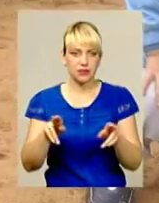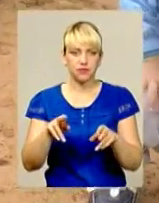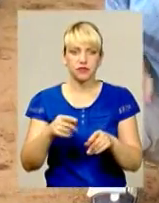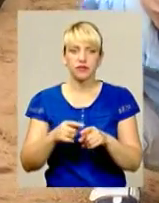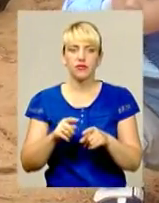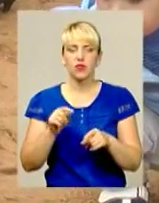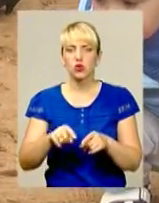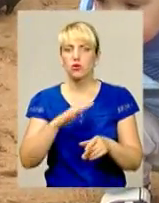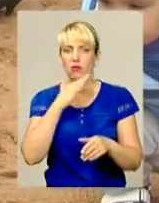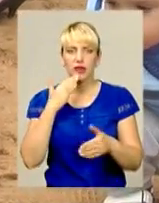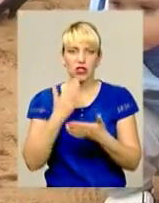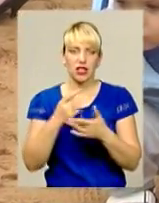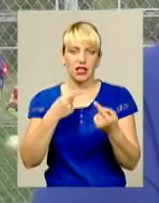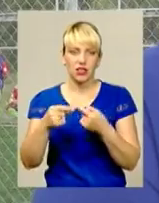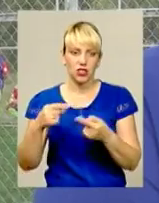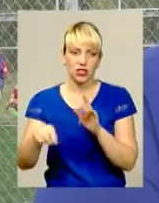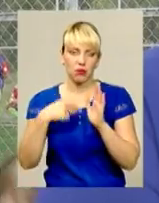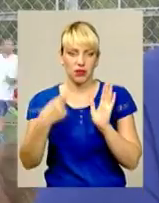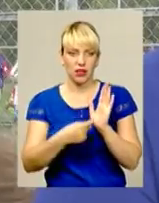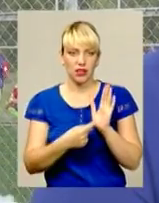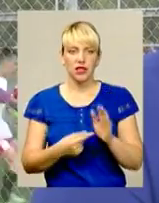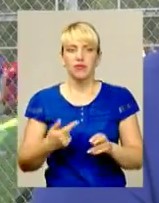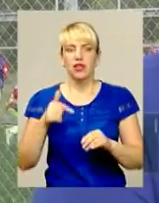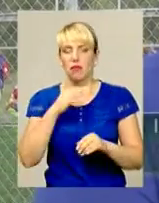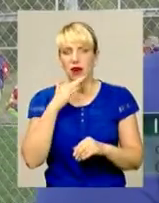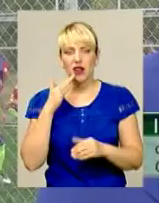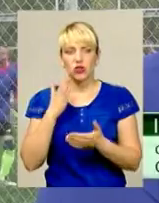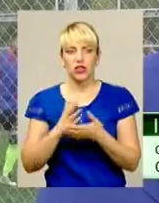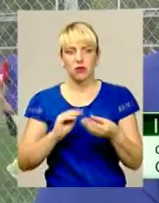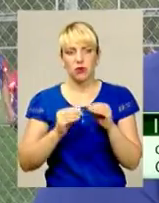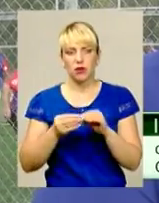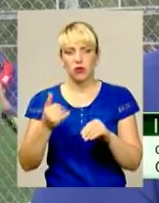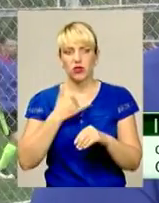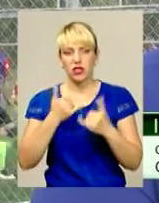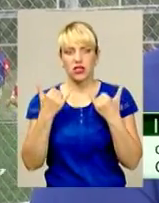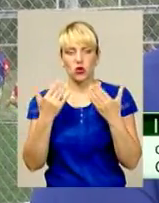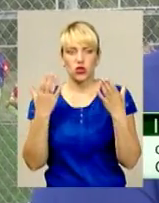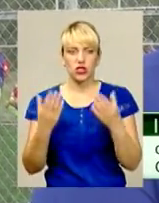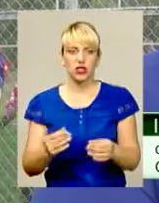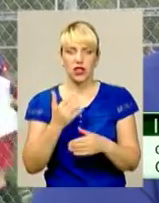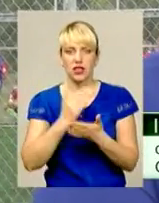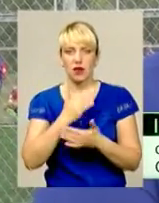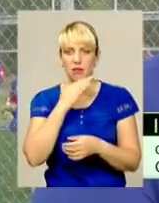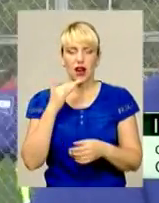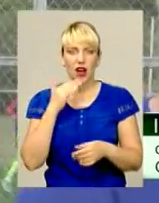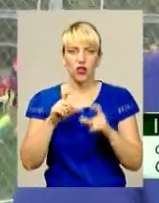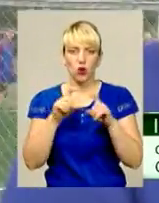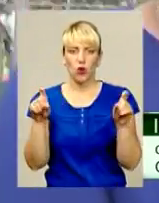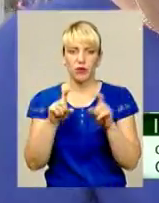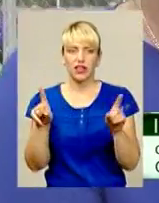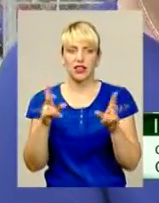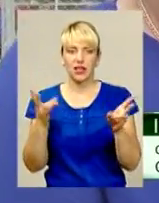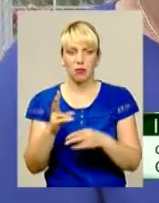питань тут доводиться вирішувати масу. Дуже, дуже багато є проблем. У нас на сьогоднішній день є багато об'єктів, які треба